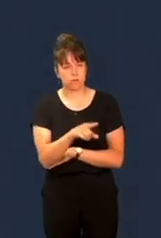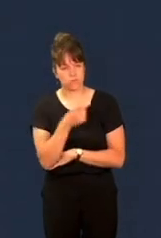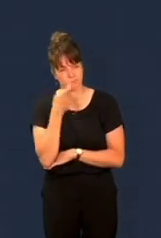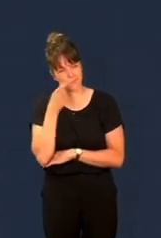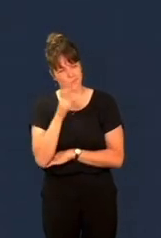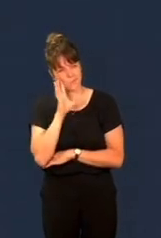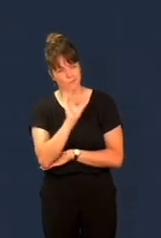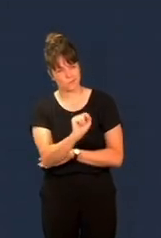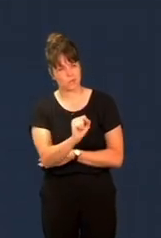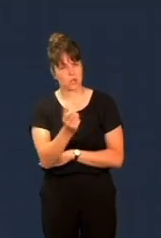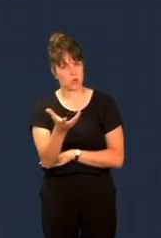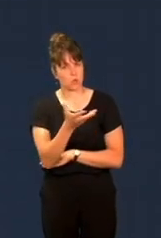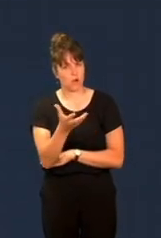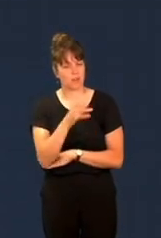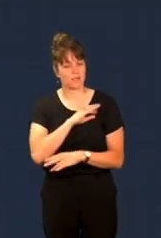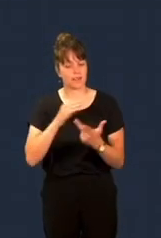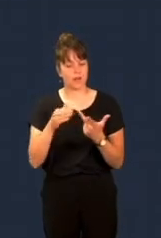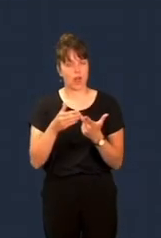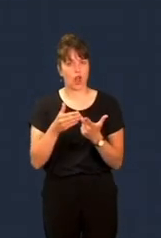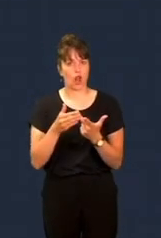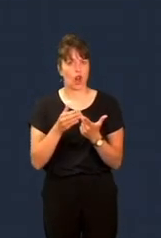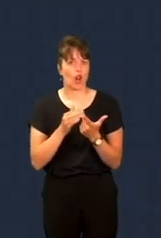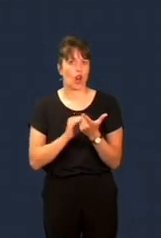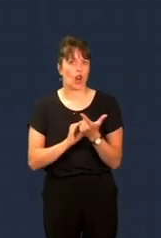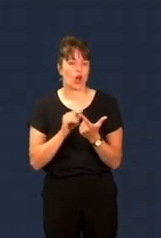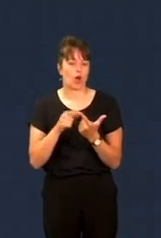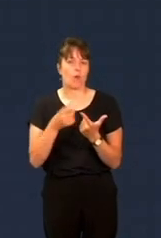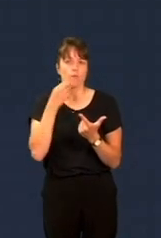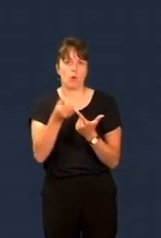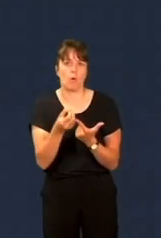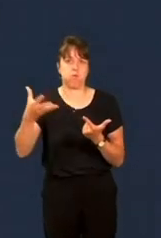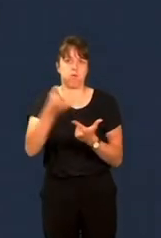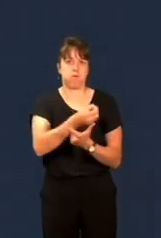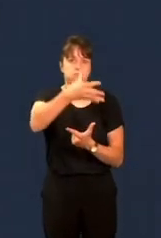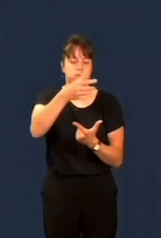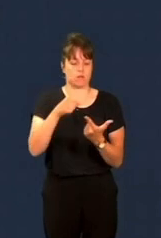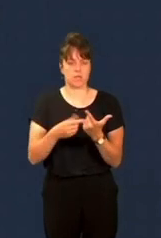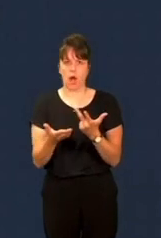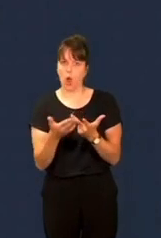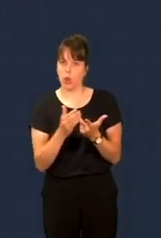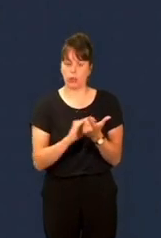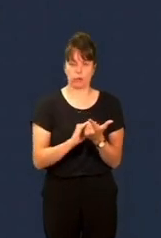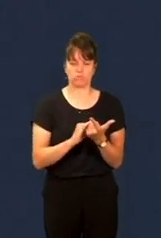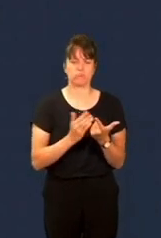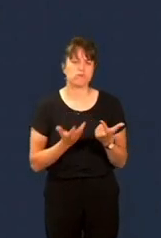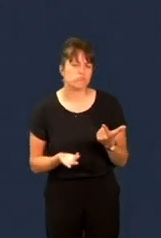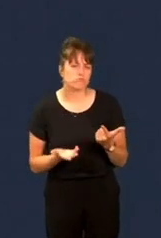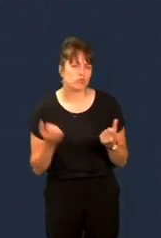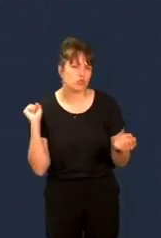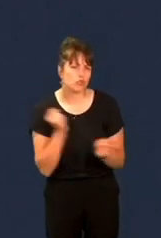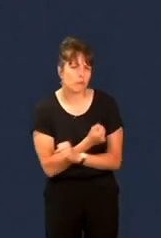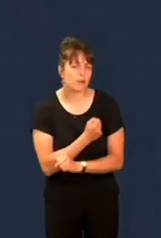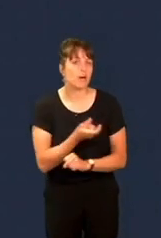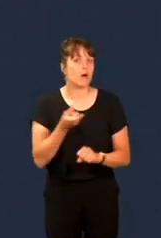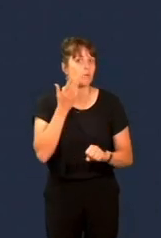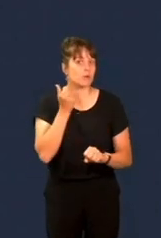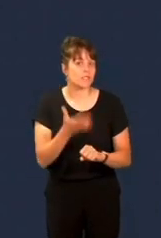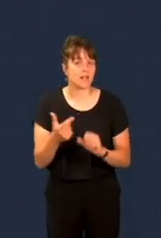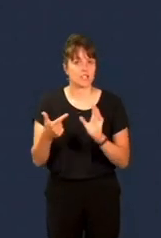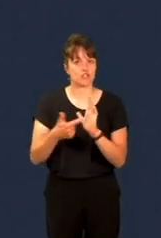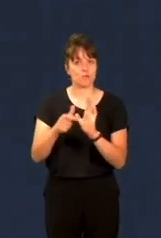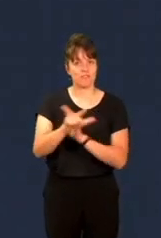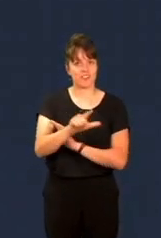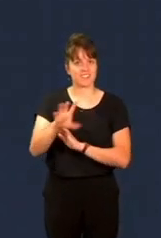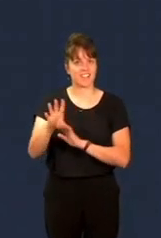train de réduire le dernier axe au profit des deux premiers. Ainsi vous avez annoncé pour 2024 le désengagement de la région du programme